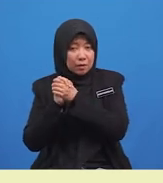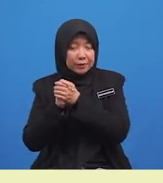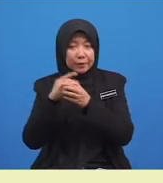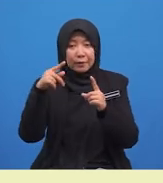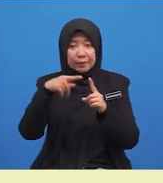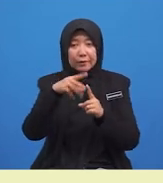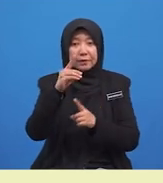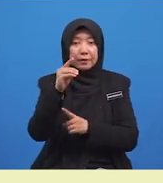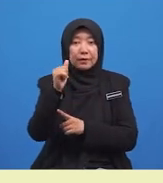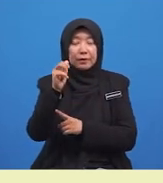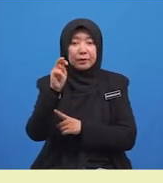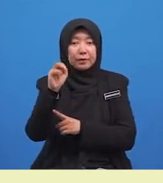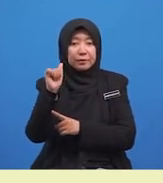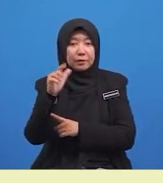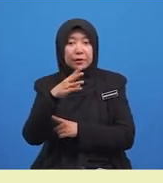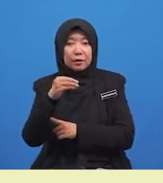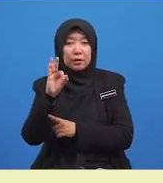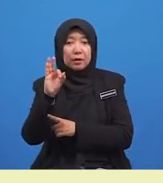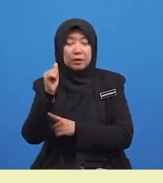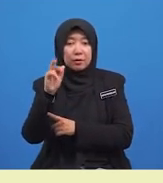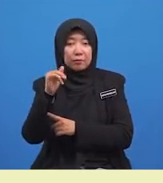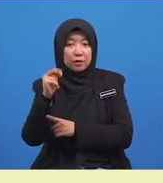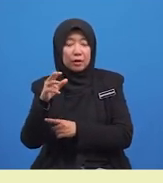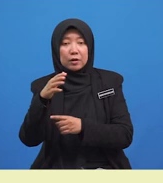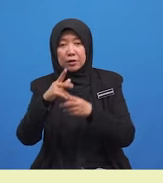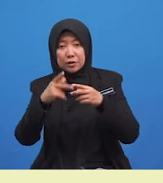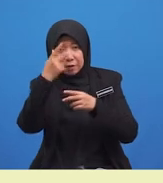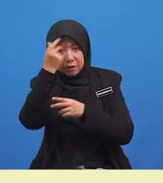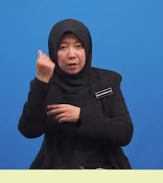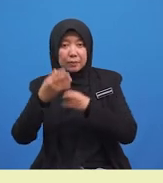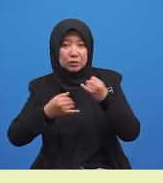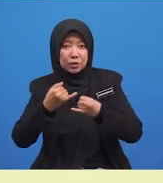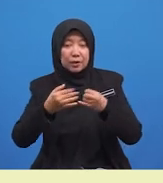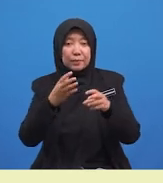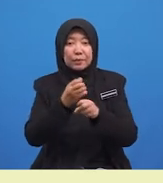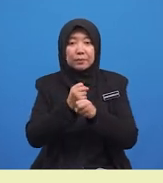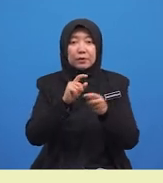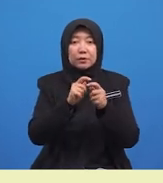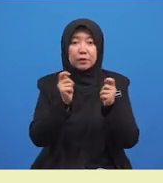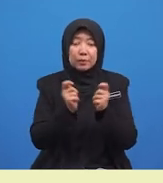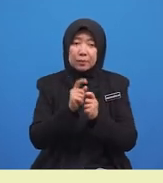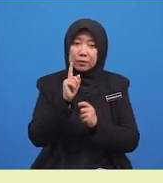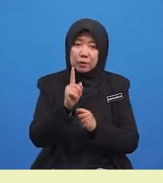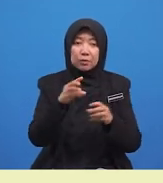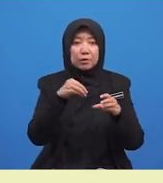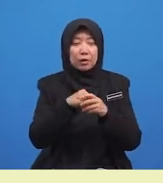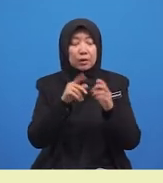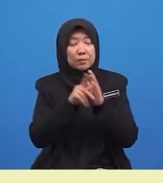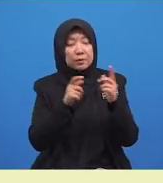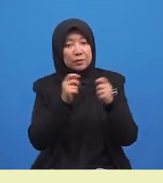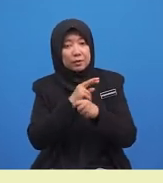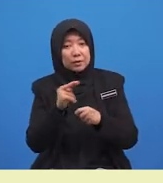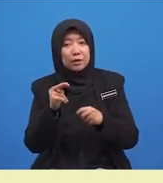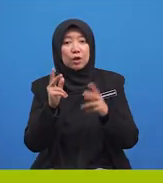Dania dan Farhana kerana berjaya Saya mendapat tempat pertama dalam pertandingan kuis